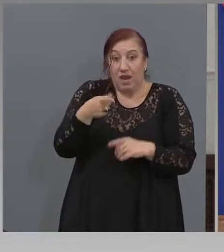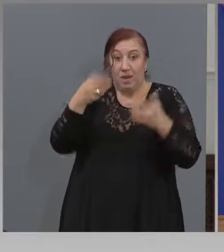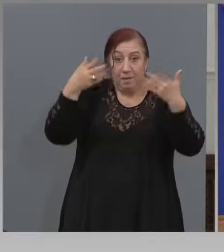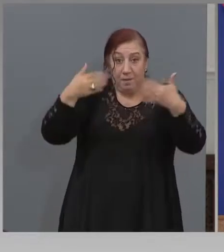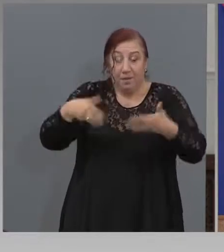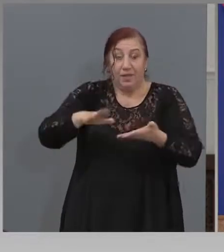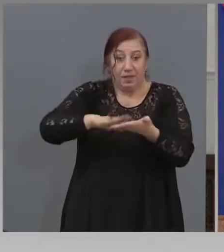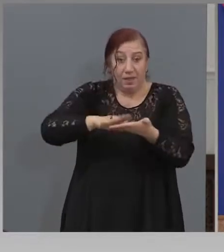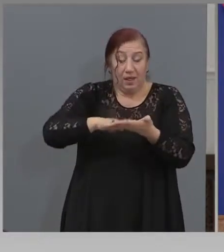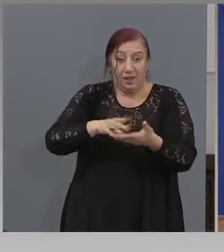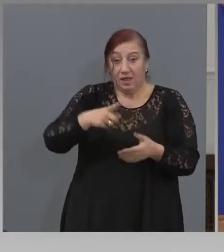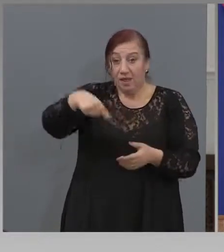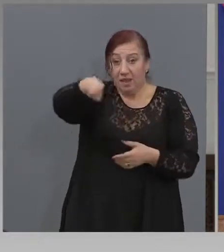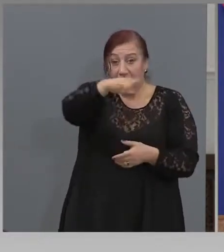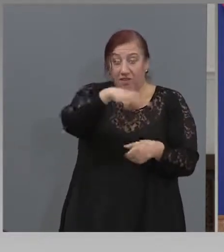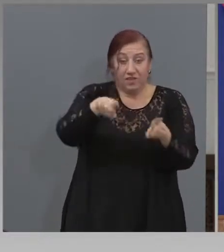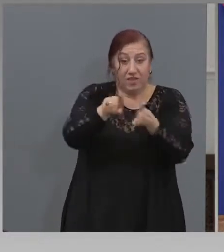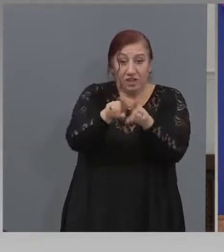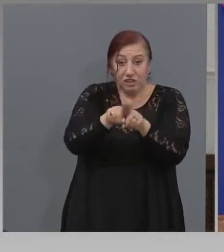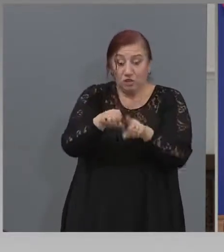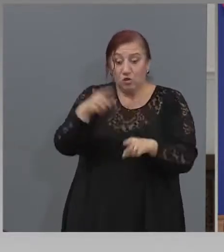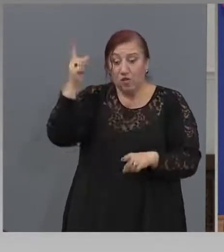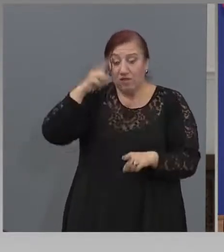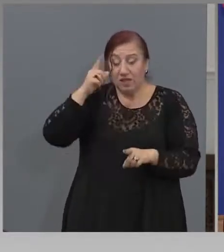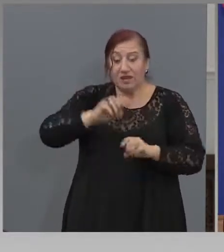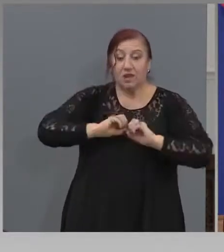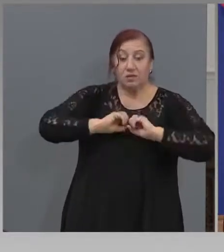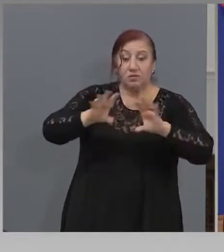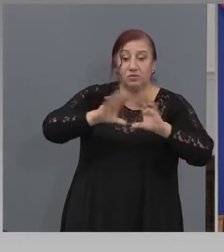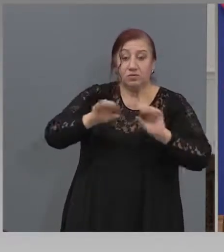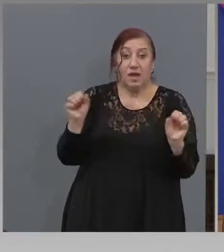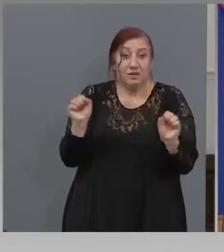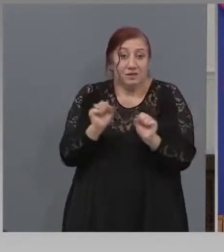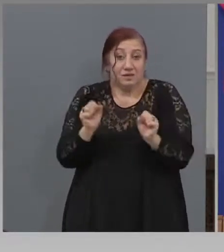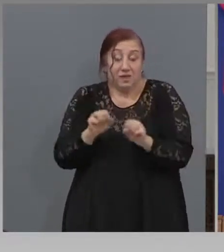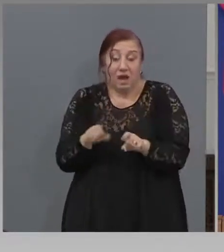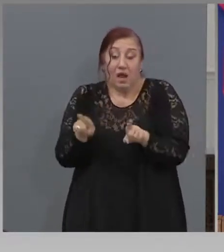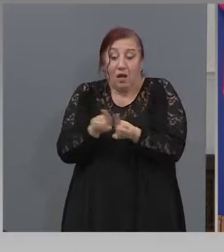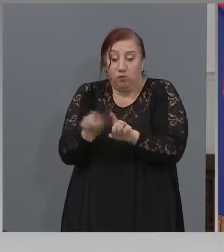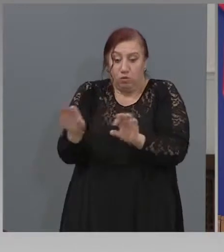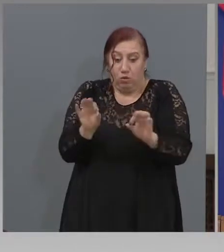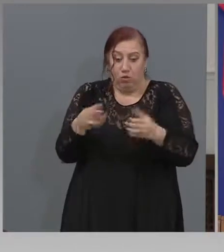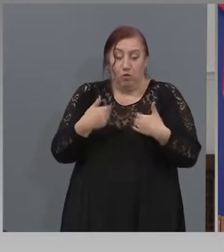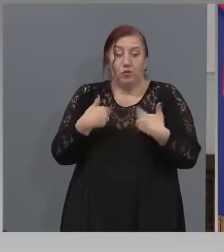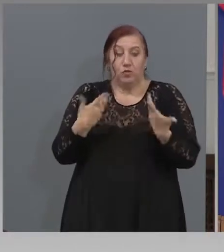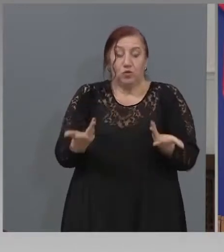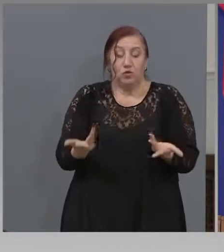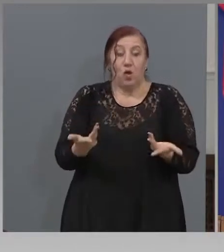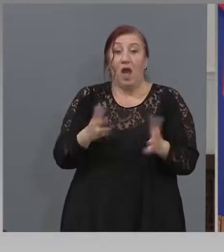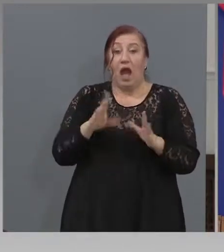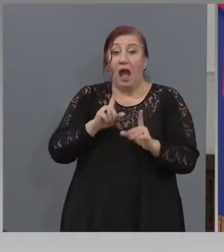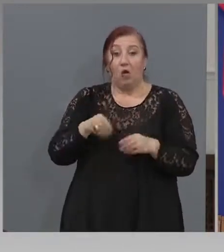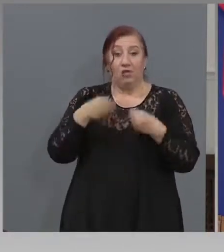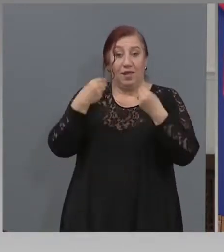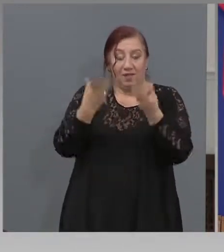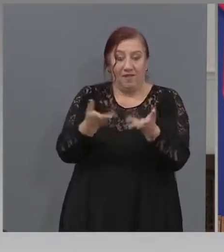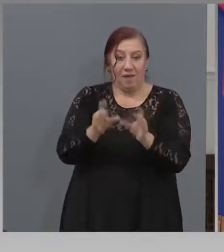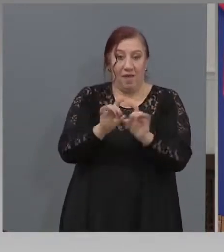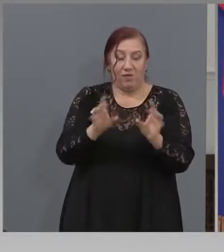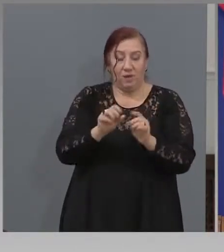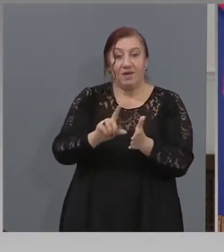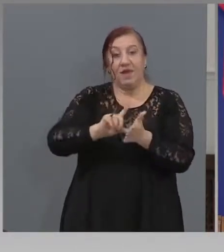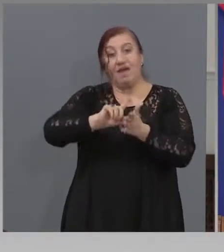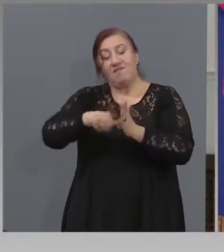Колкото аз насаждам страх, толкова и медите насаждат страх с пускането на тази информация. Ако не го правиме, веднага ще